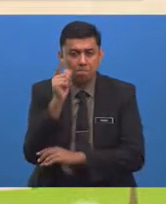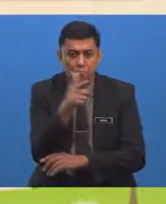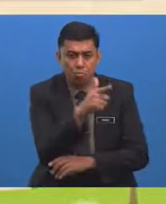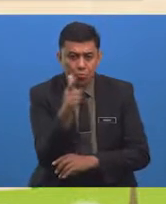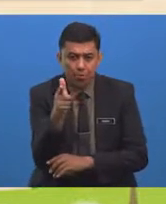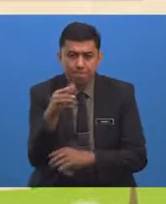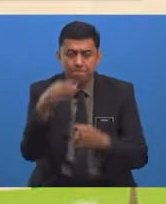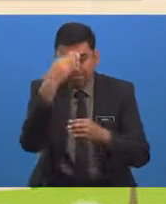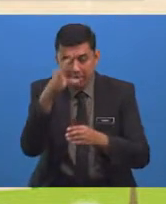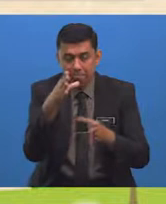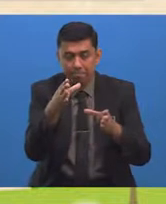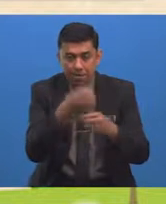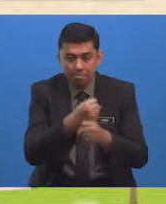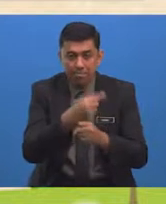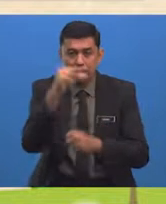Pembalakan